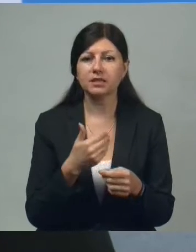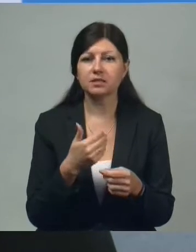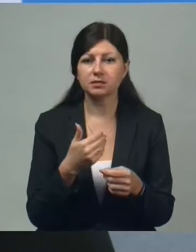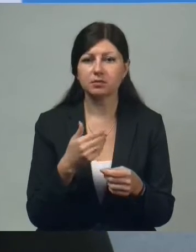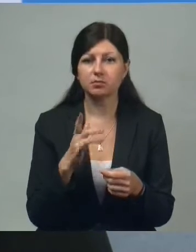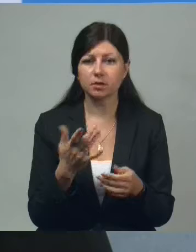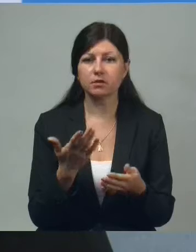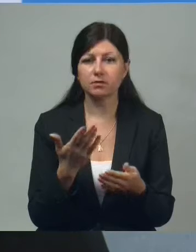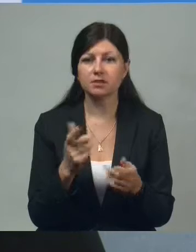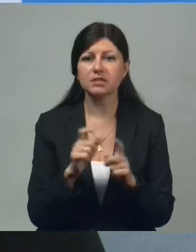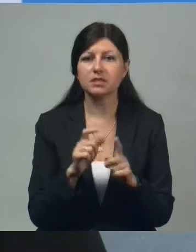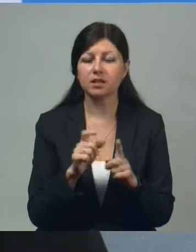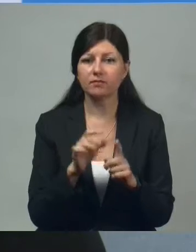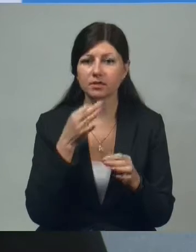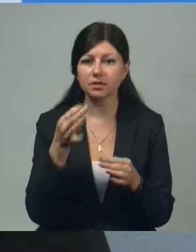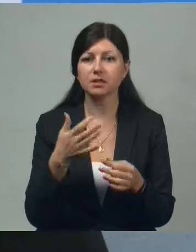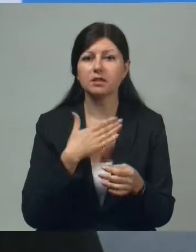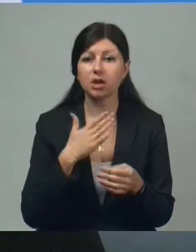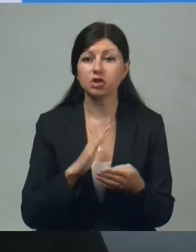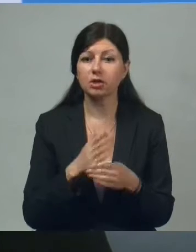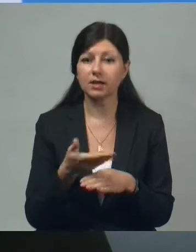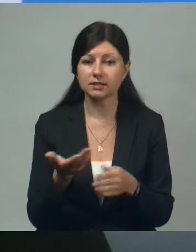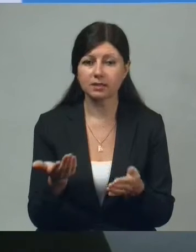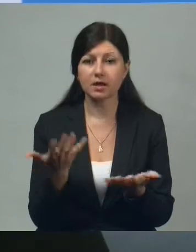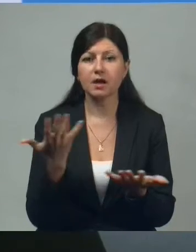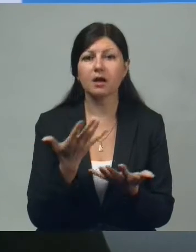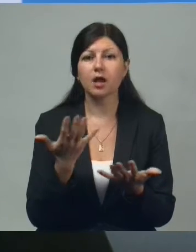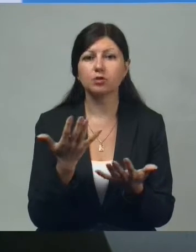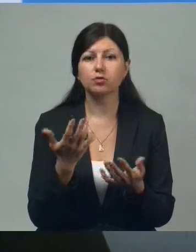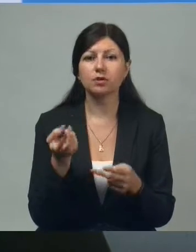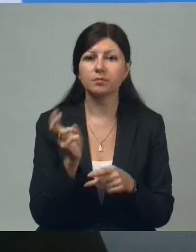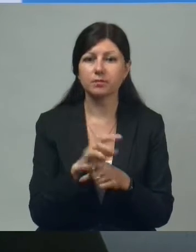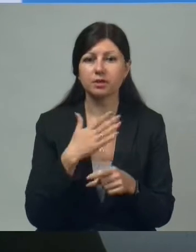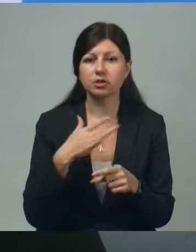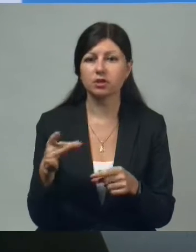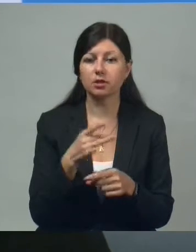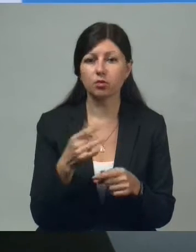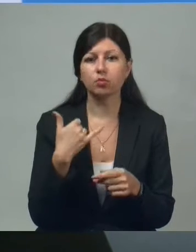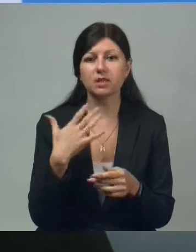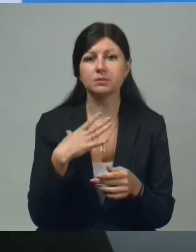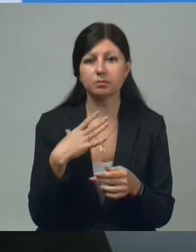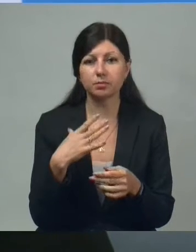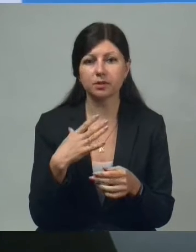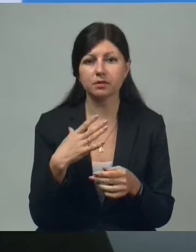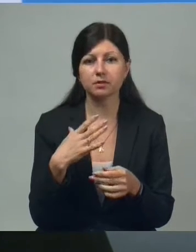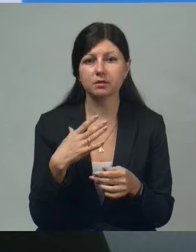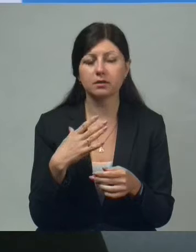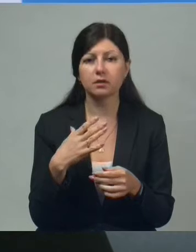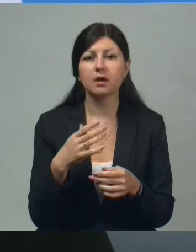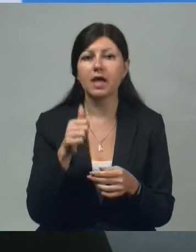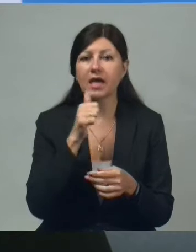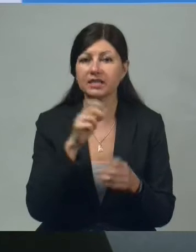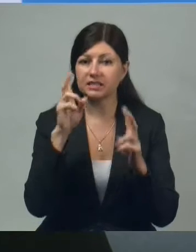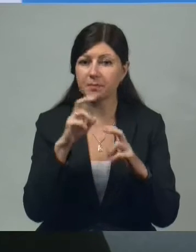слова наших гостей, которые посетили наш регион. У нас был электоральный